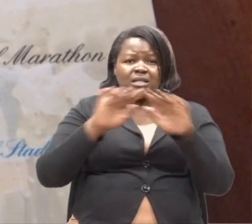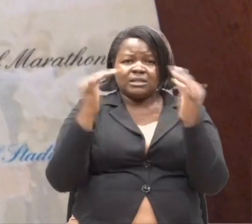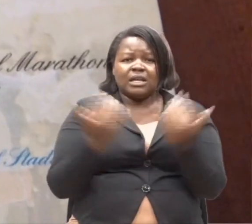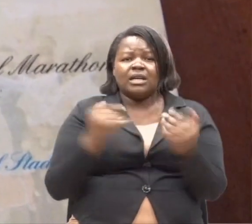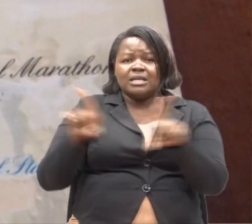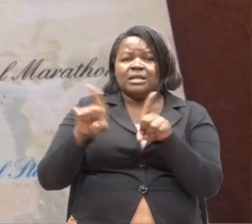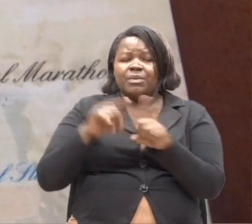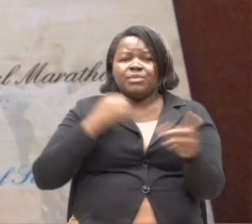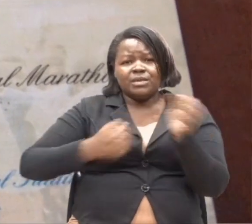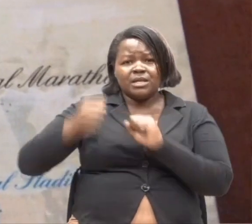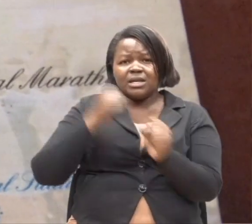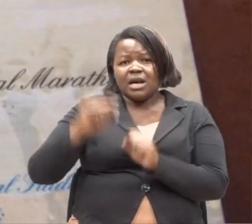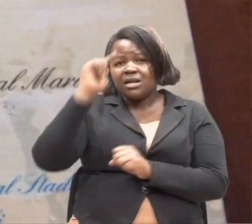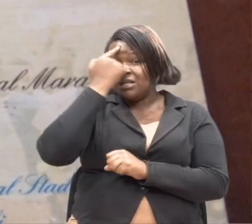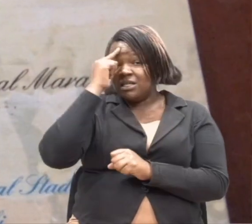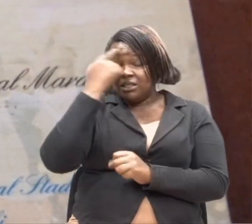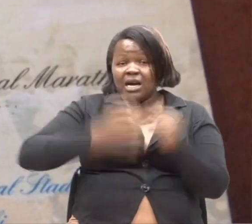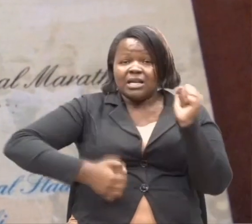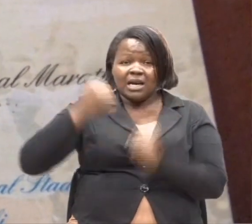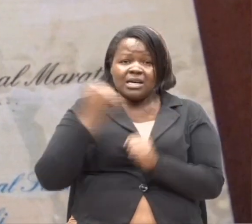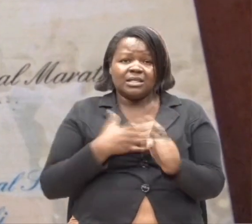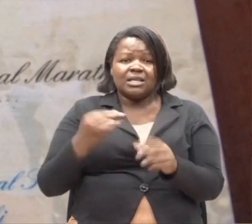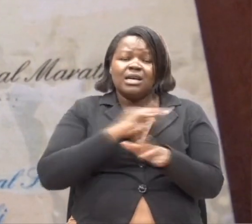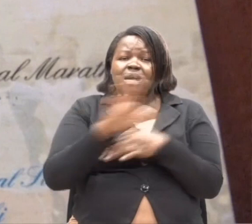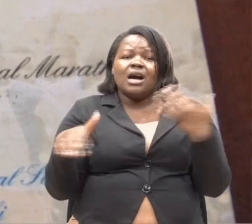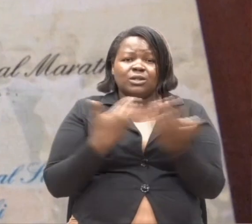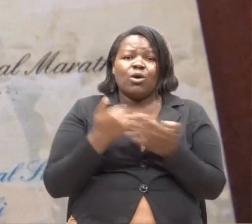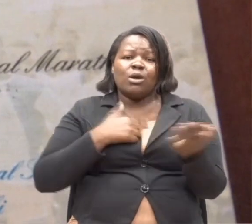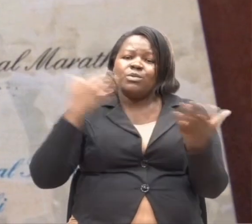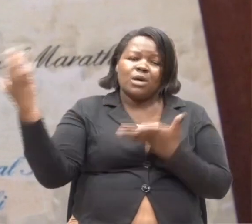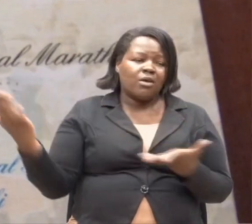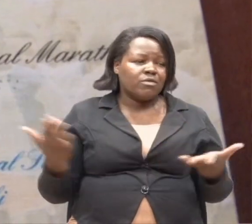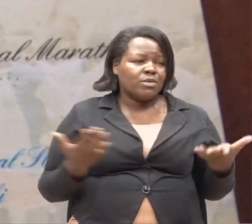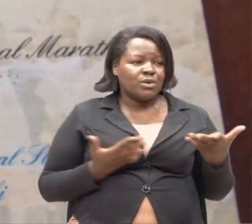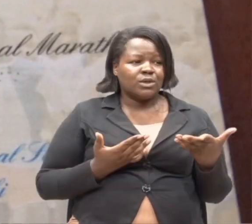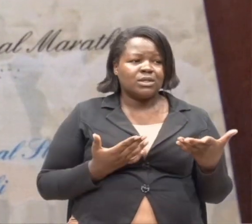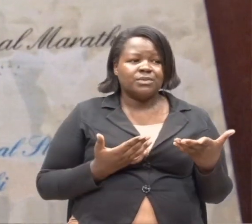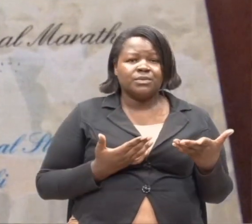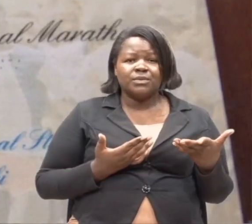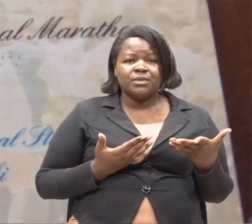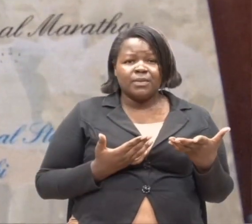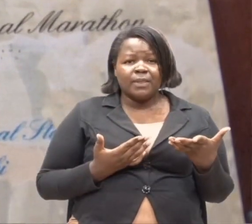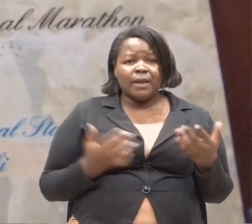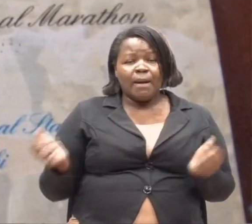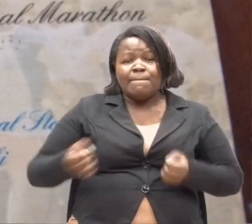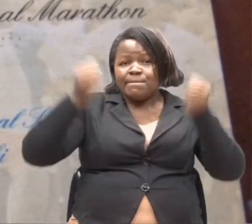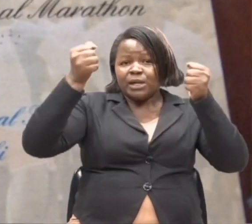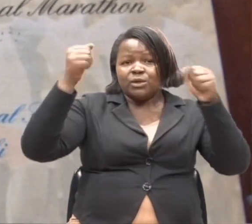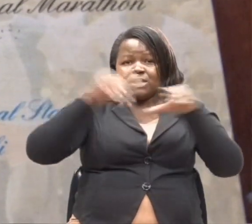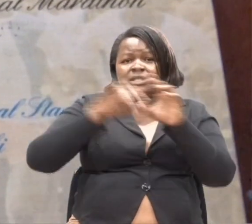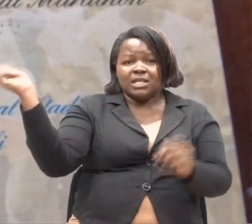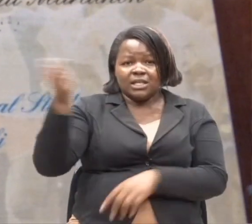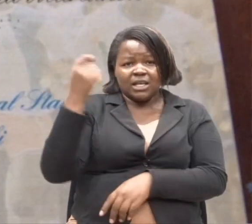Nimekimbia Kirimanjaro Marathon. Indian Race. Na haya yote nimelete Meadows katika inchietu